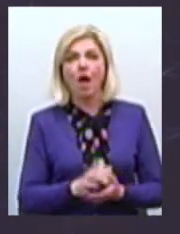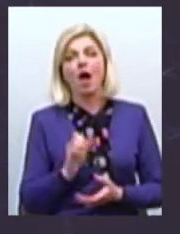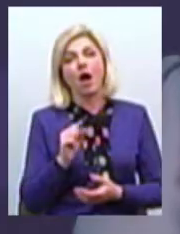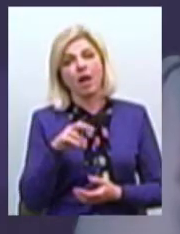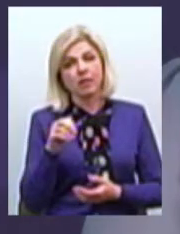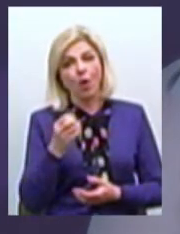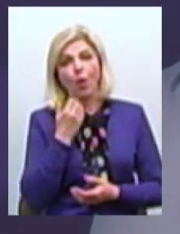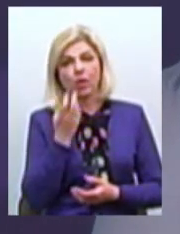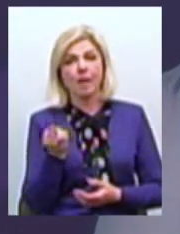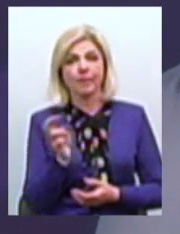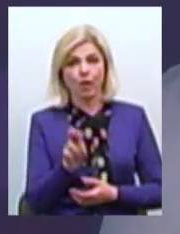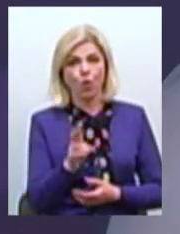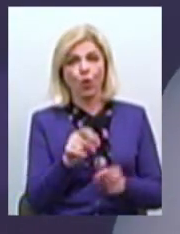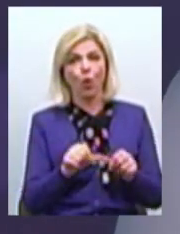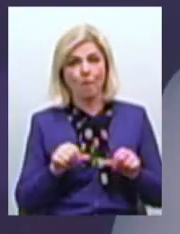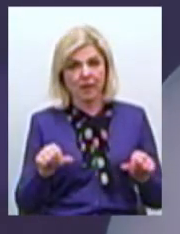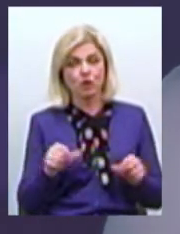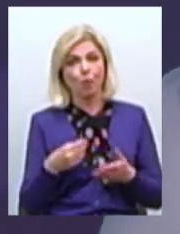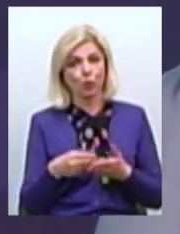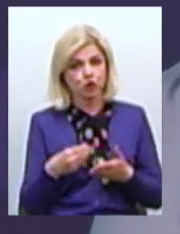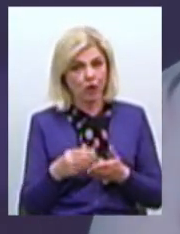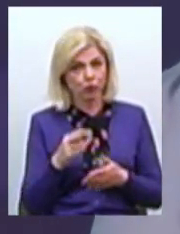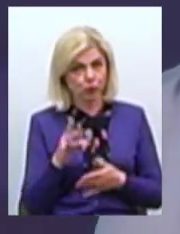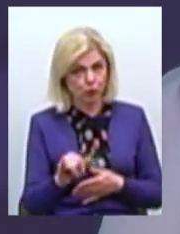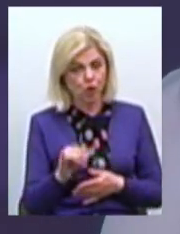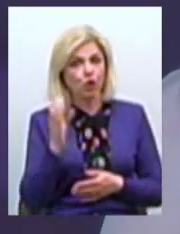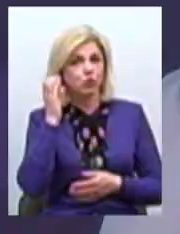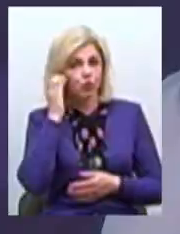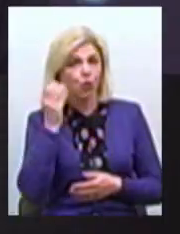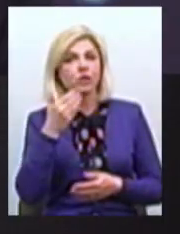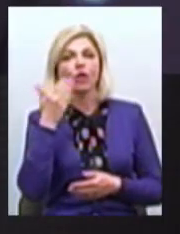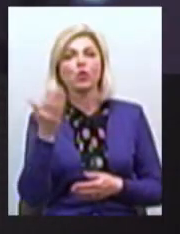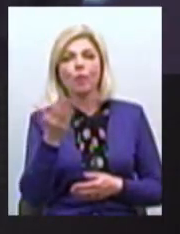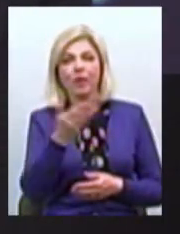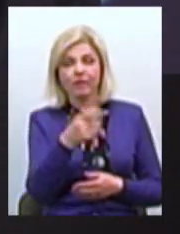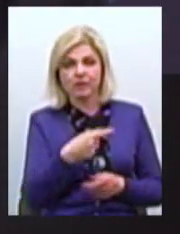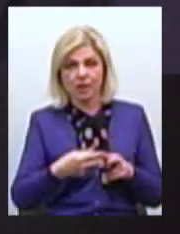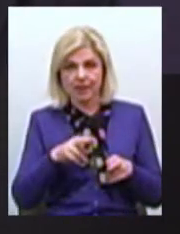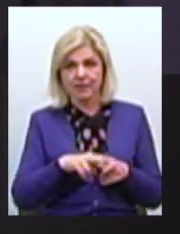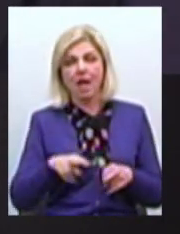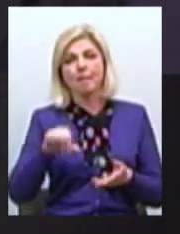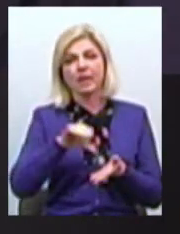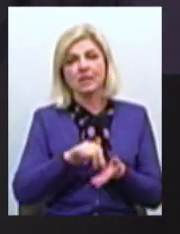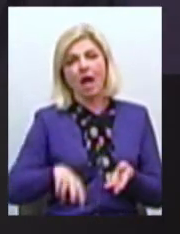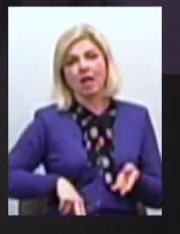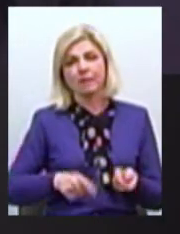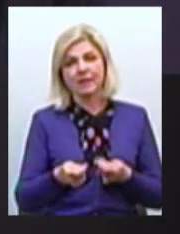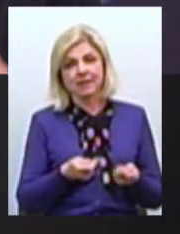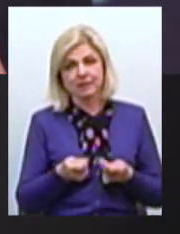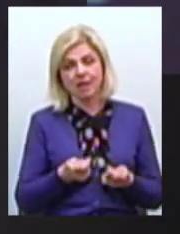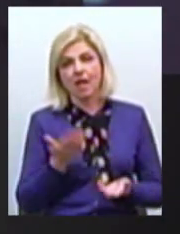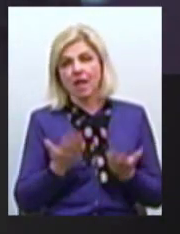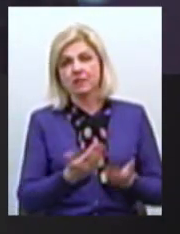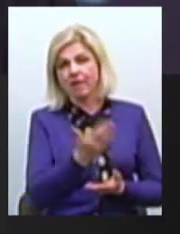приходиш на комісію бюджетну І починаєш слухати доповідачів, а доповідачі – це представники адміністрації Ну, якщо ви